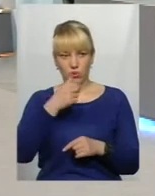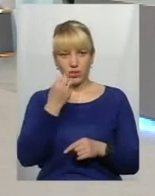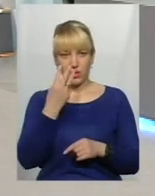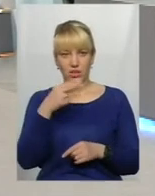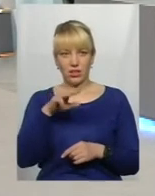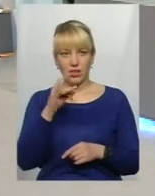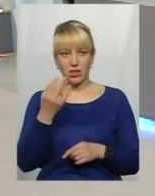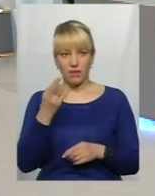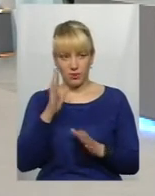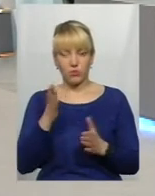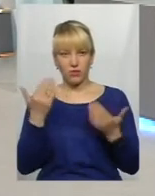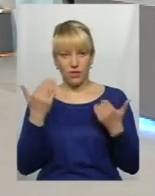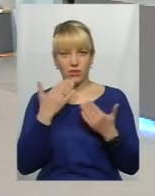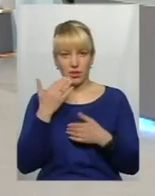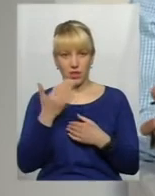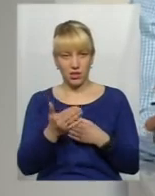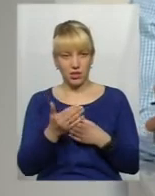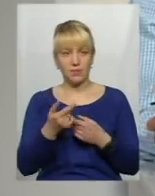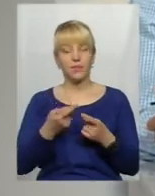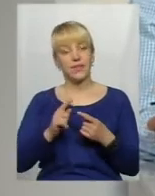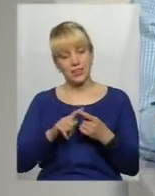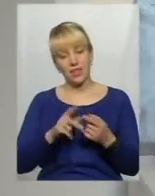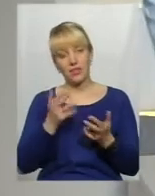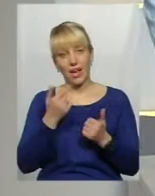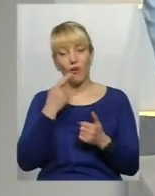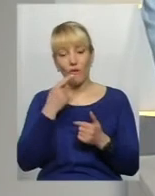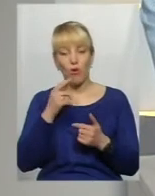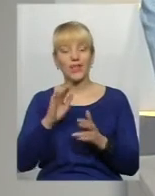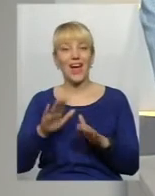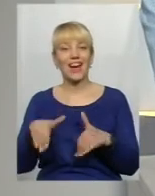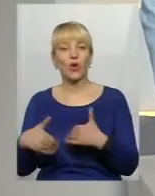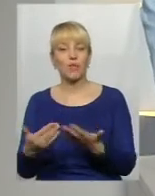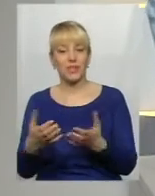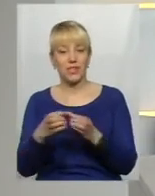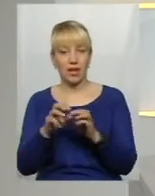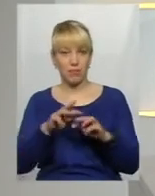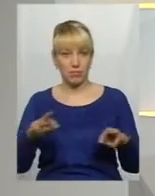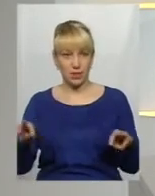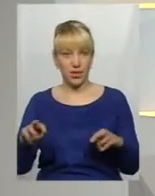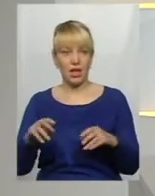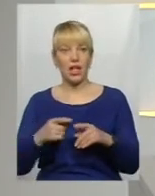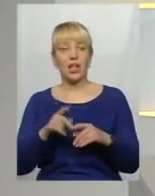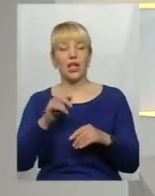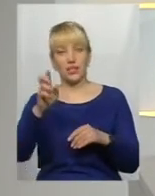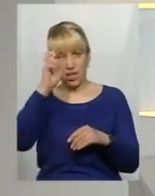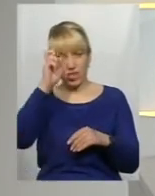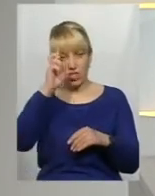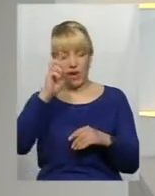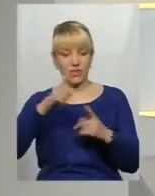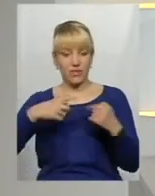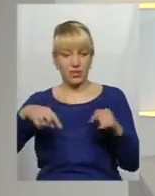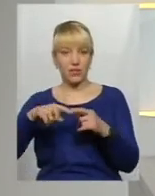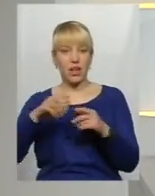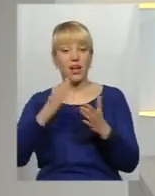13 травня буде вихідний робочий буде перенесений? Рекомендації Кабміну, як правило, державні і служби, в бюджетній сфері, вони їх